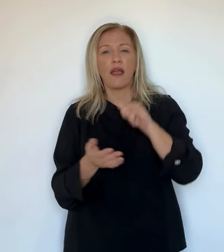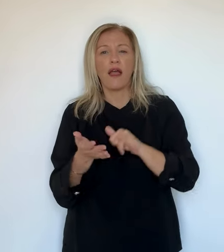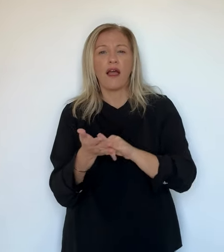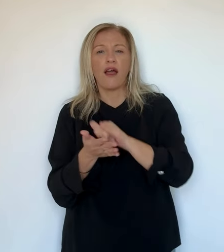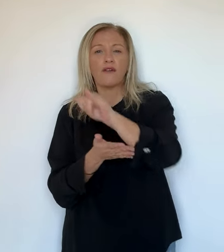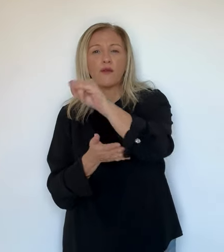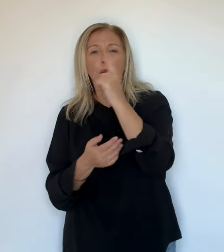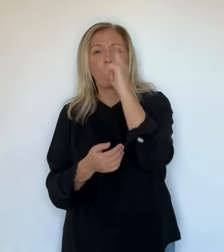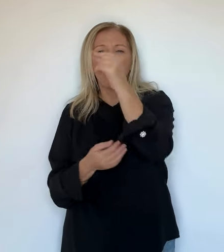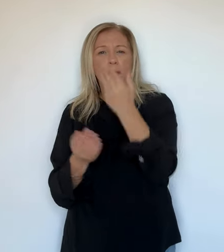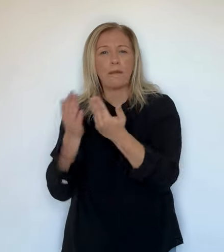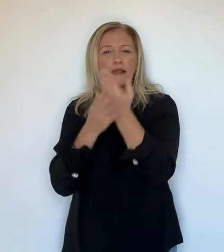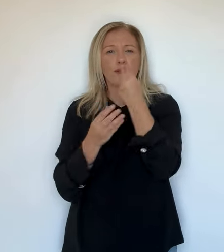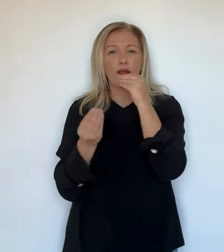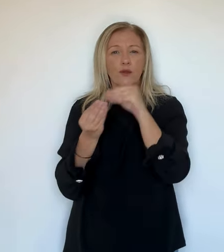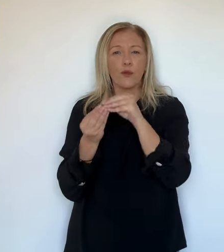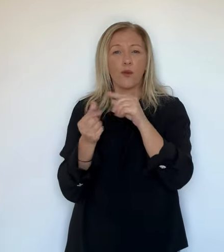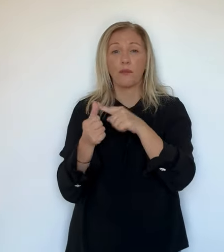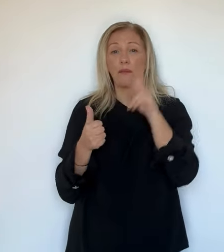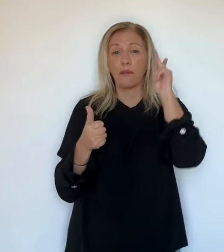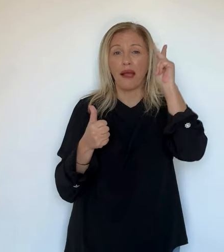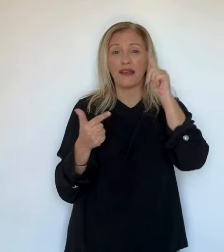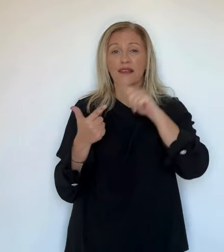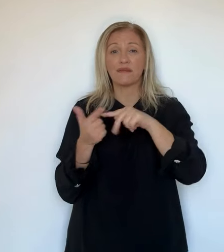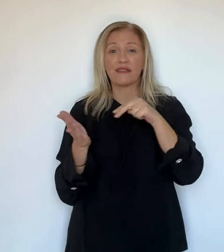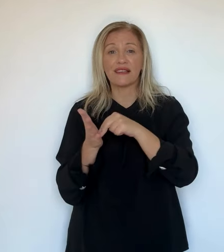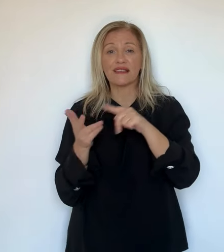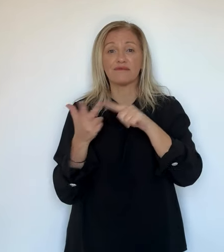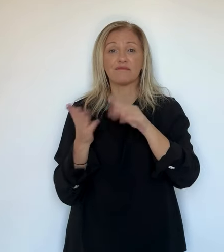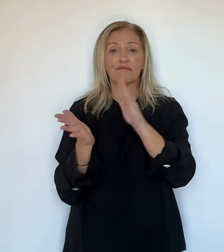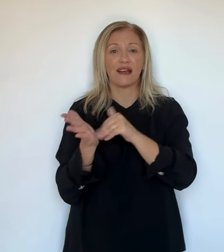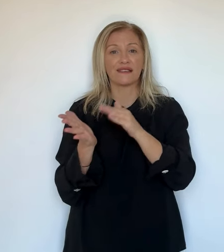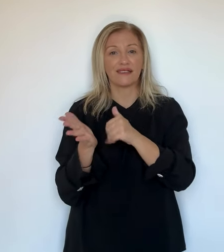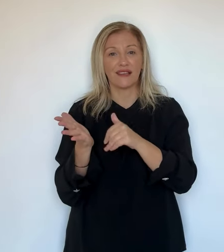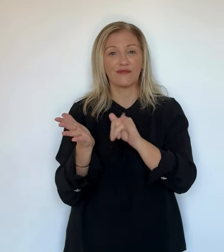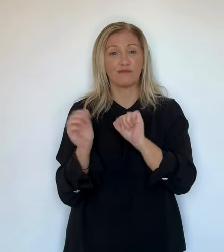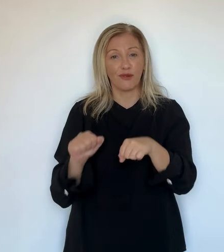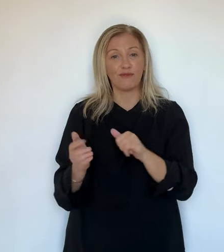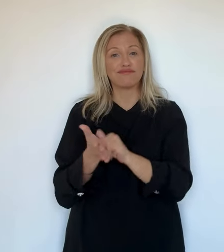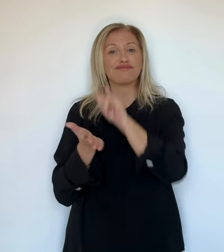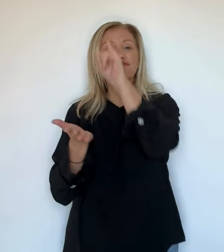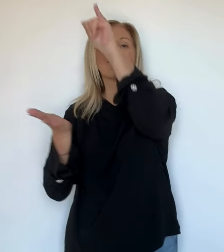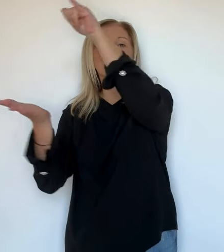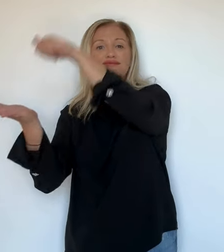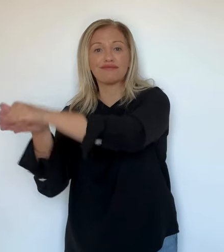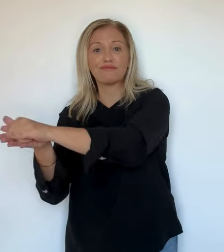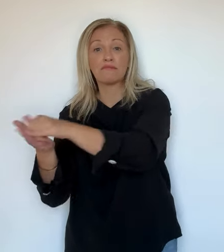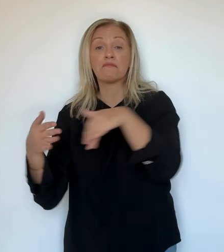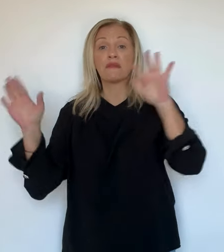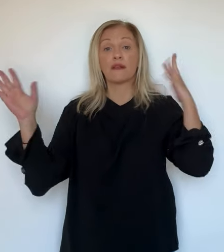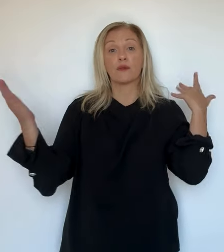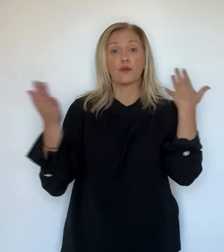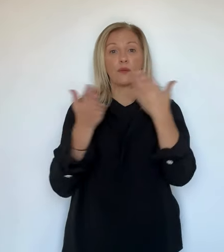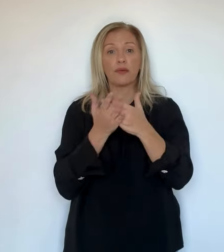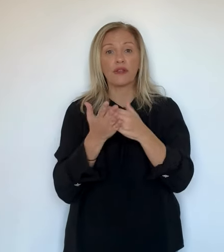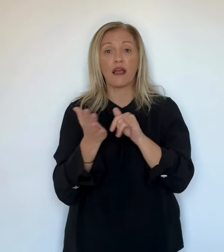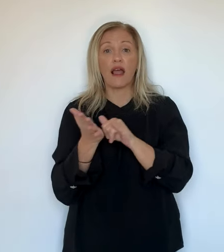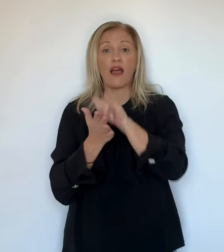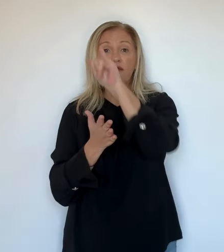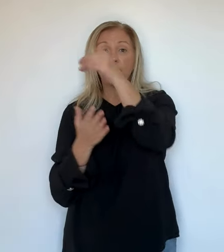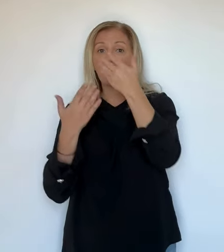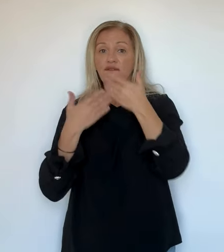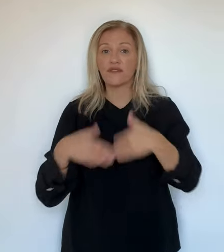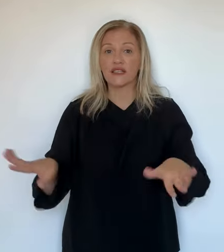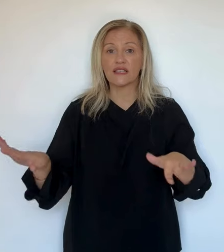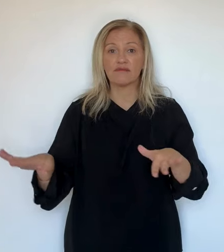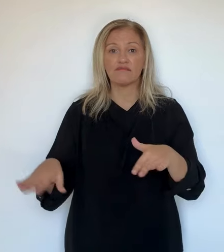11h ce matin. On ne sait pas, on nous dit qu'on est bloqués ici et je ne sais pas qui va prendre en charge le relais, je ne sais pas s'il y un